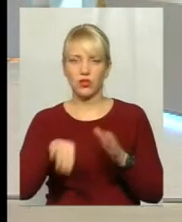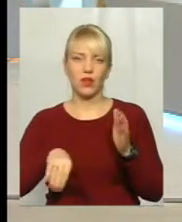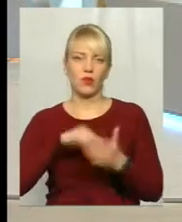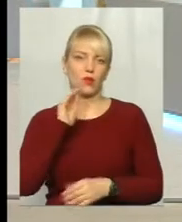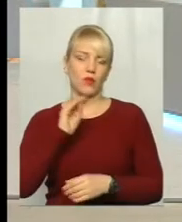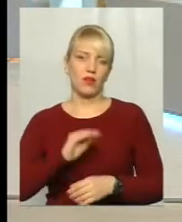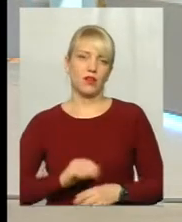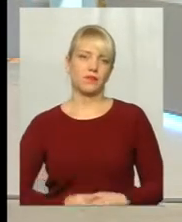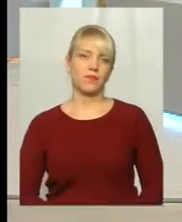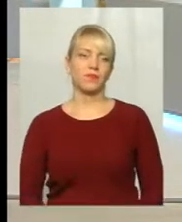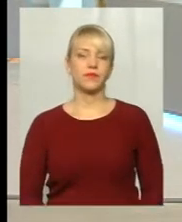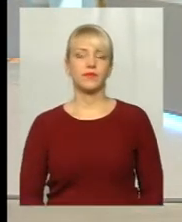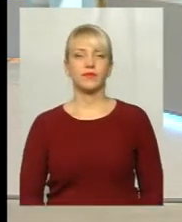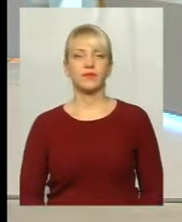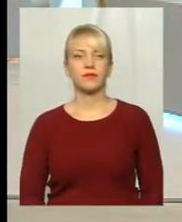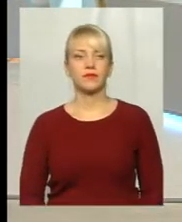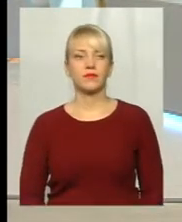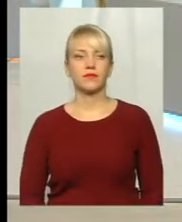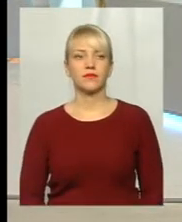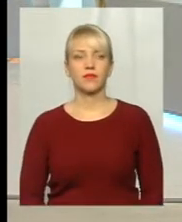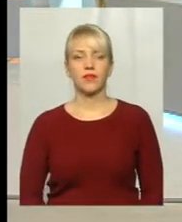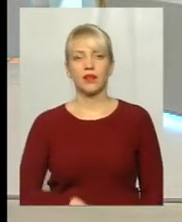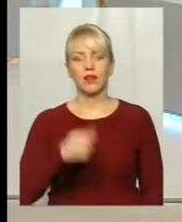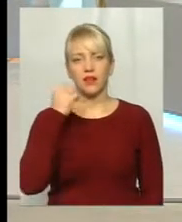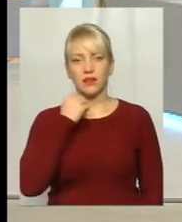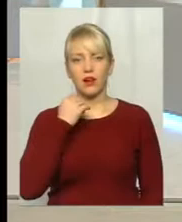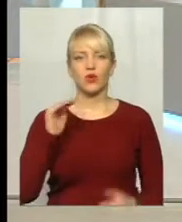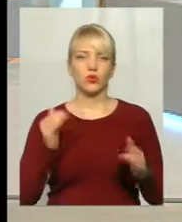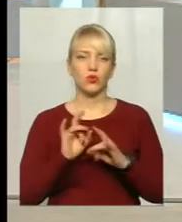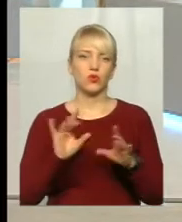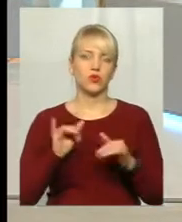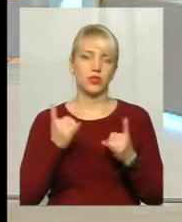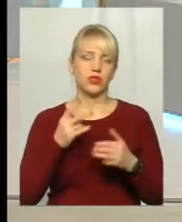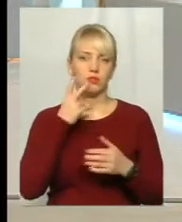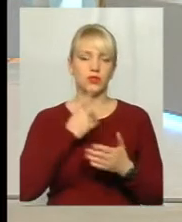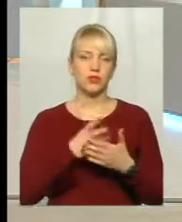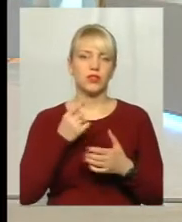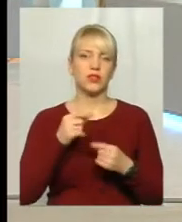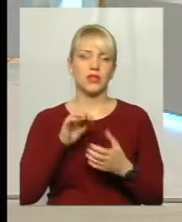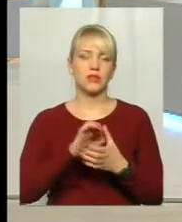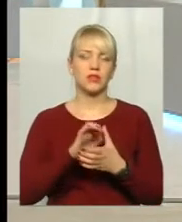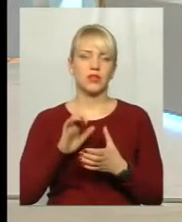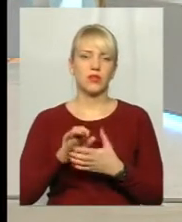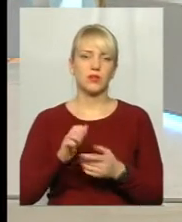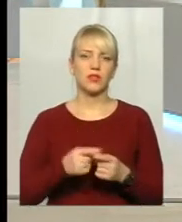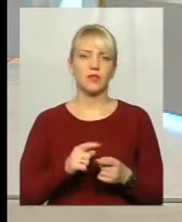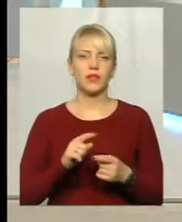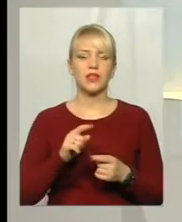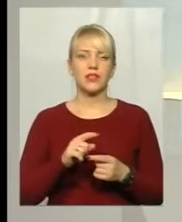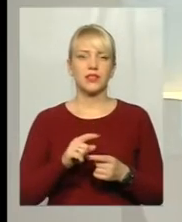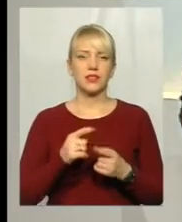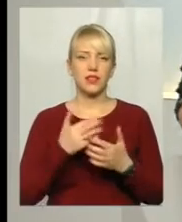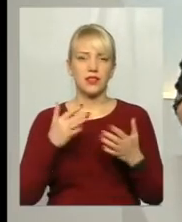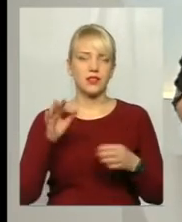Дякую, пані Тетяна. У нас ще є для вас сюжет, де також ми познайомимо вас з уловками та маніпуляцією. Давайте